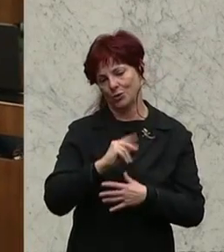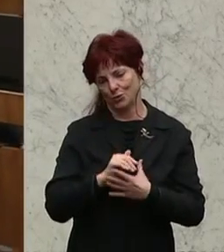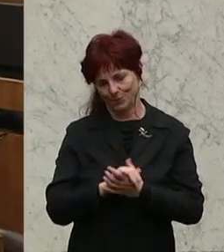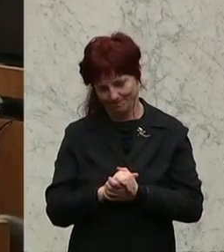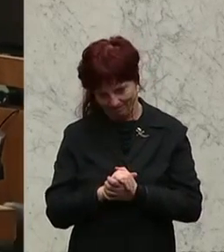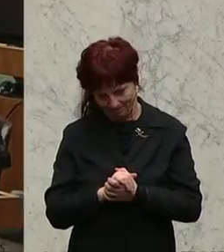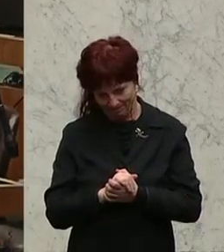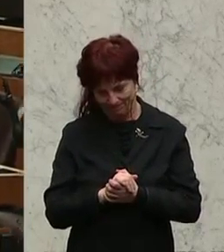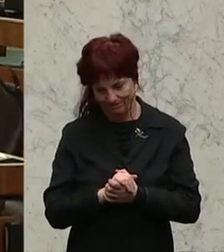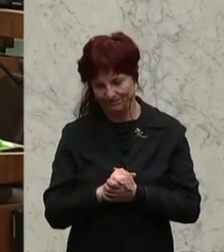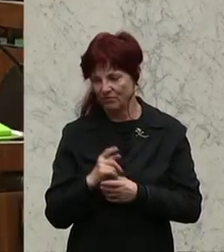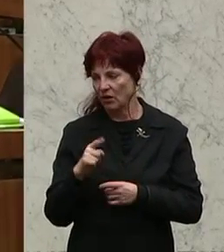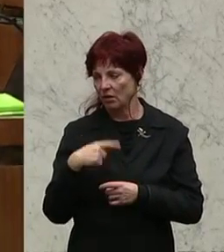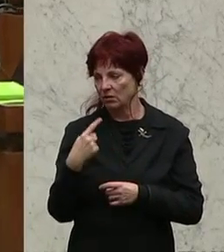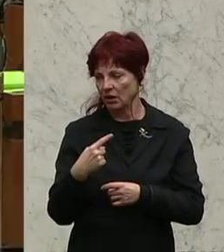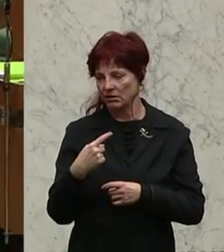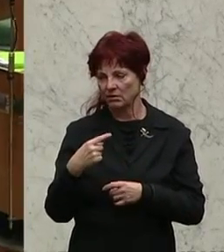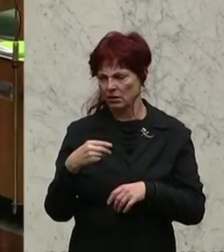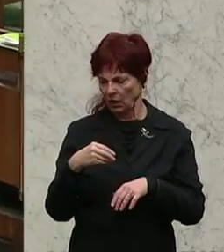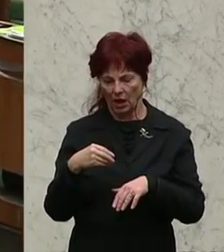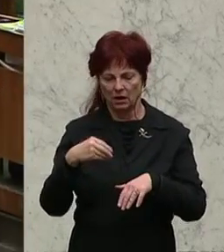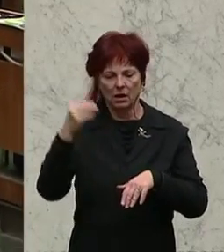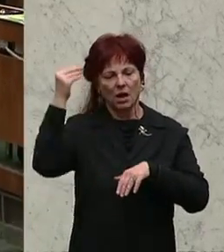So der Justizsprecher von der SPÖ, Johannes Jarolim. Dankeschön.